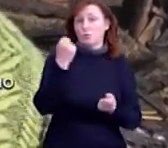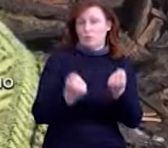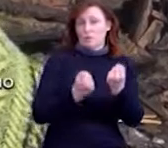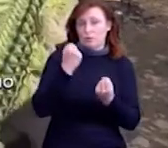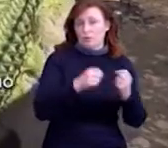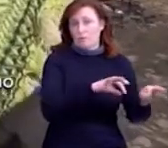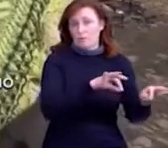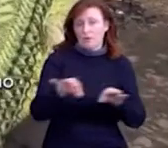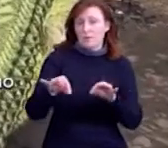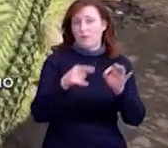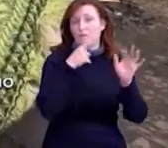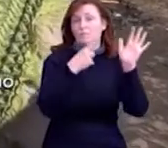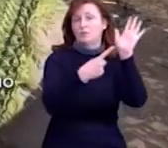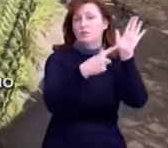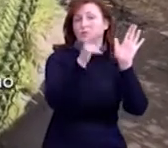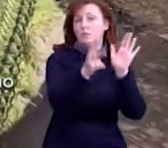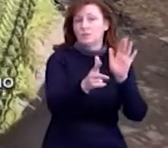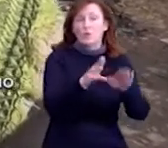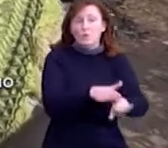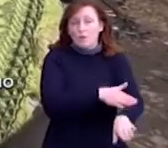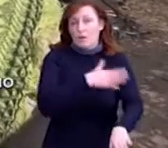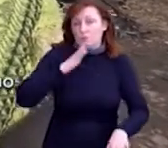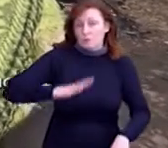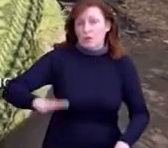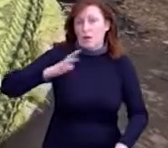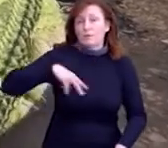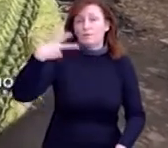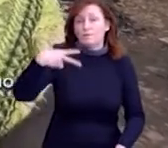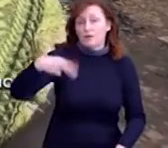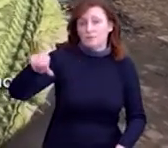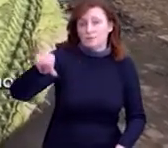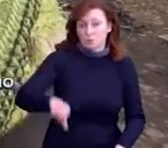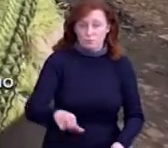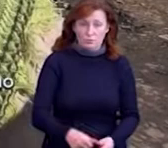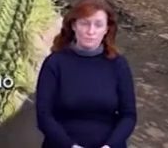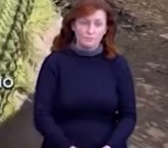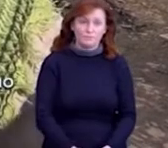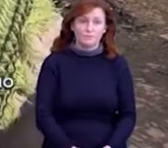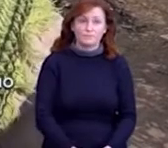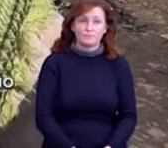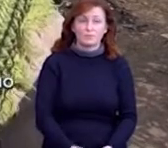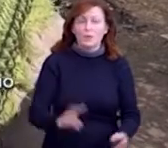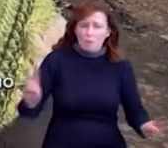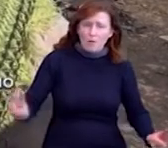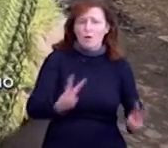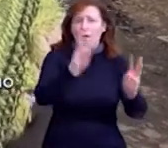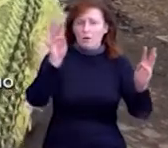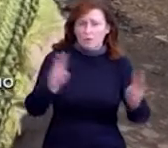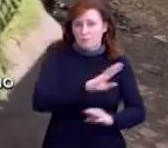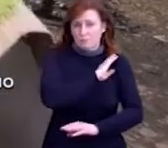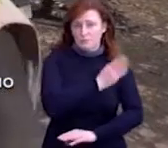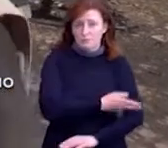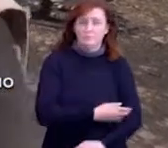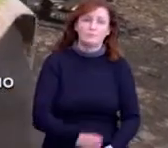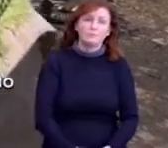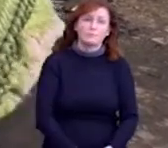і не раніше. Тому що 20 минулів це точно не було. Тому що стало полихати все. Все стало полихати. Вони не затушили нічого.